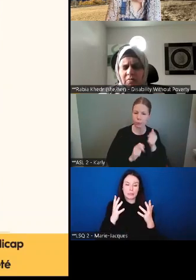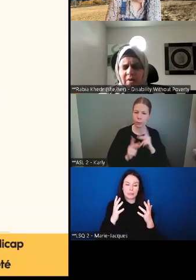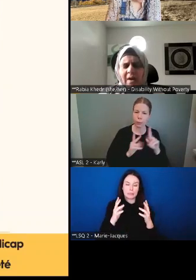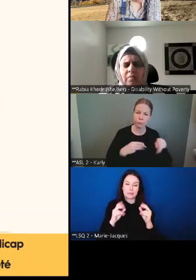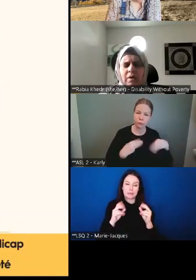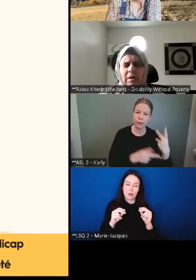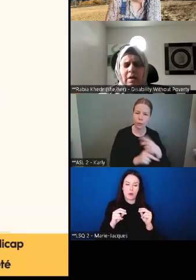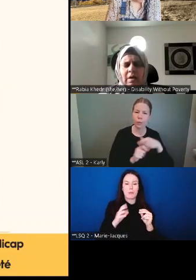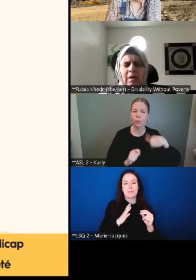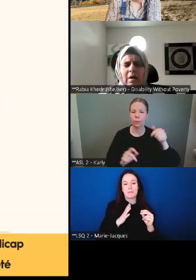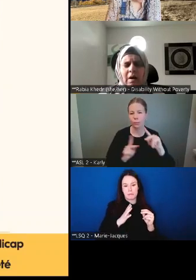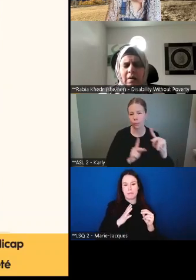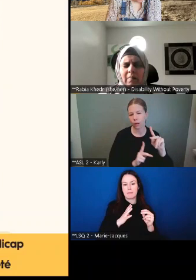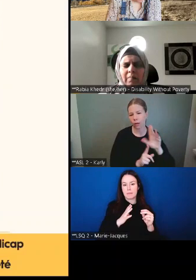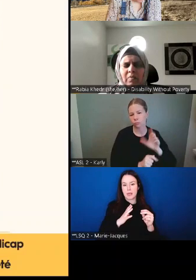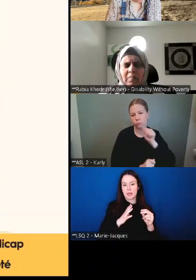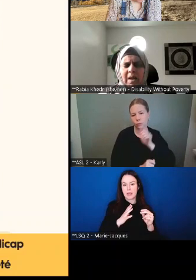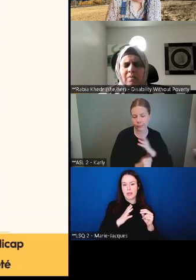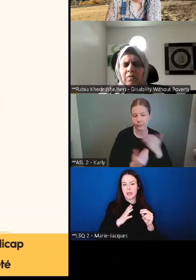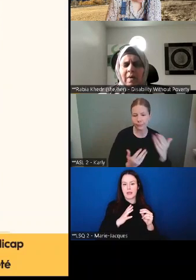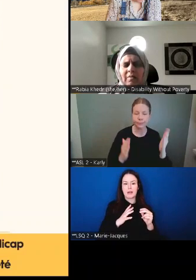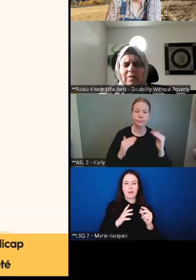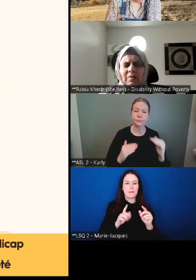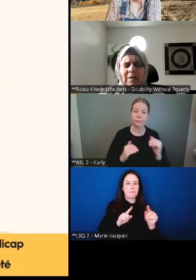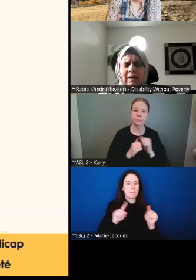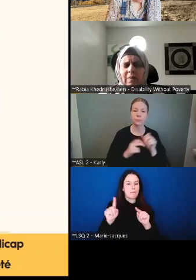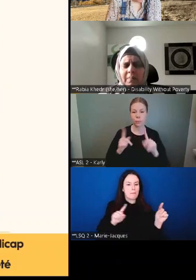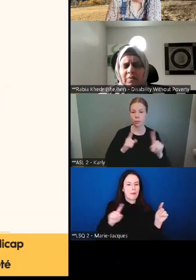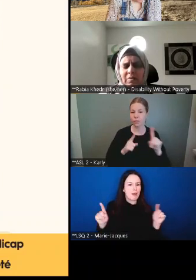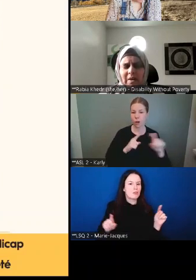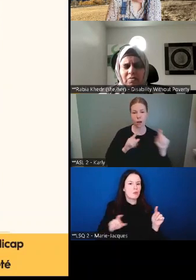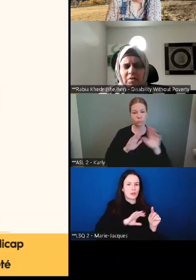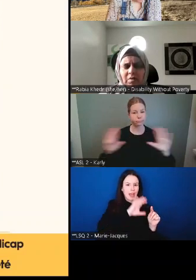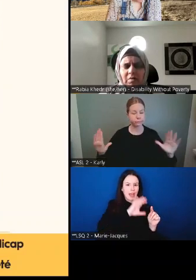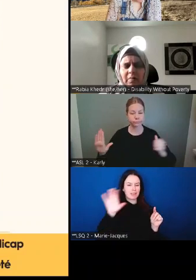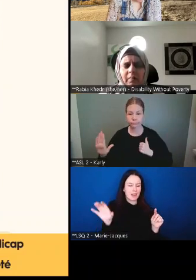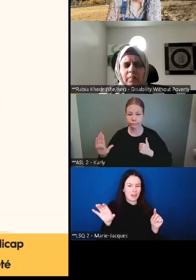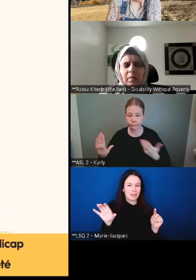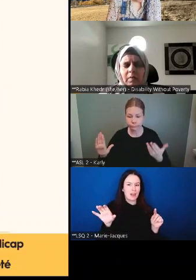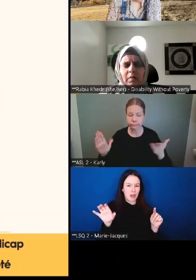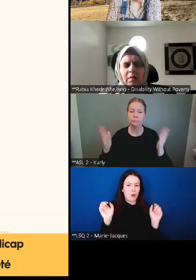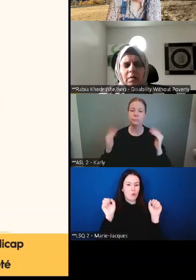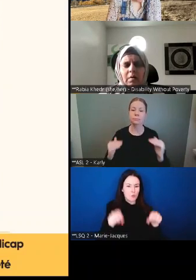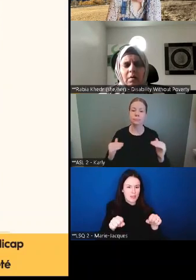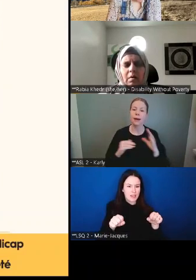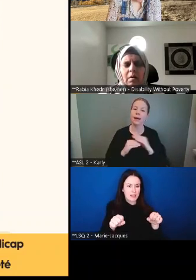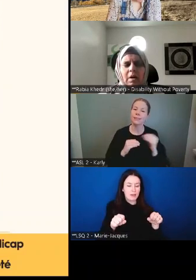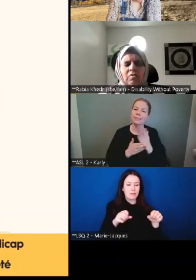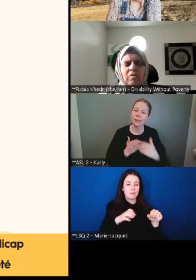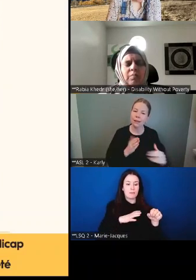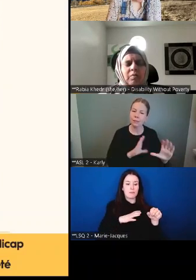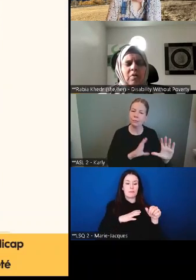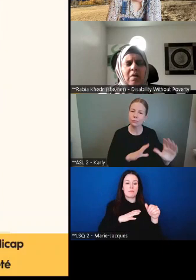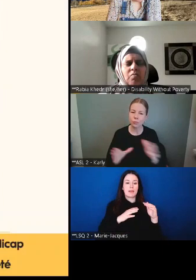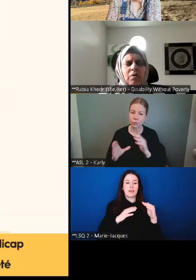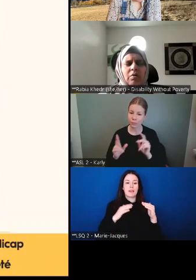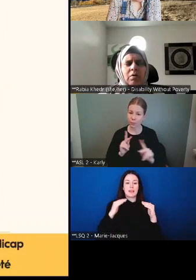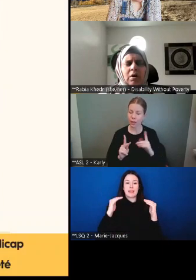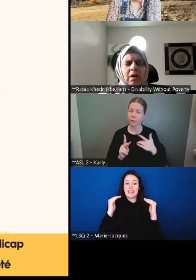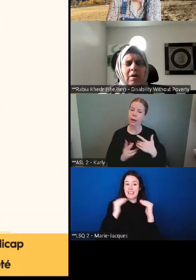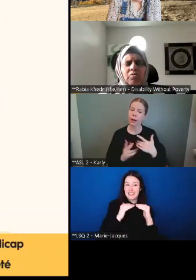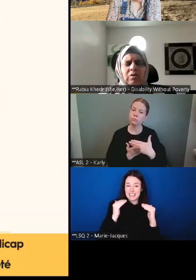eu une bonne représentation géographique, mais en termes d'équité et de représentation,